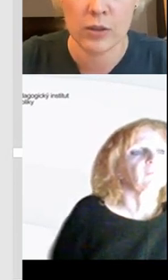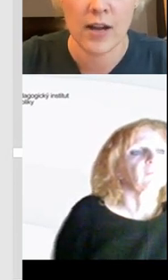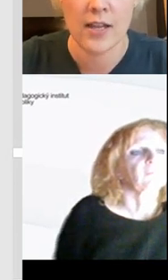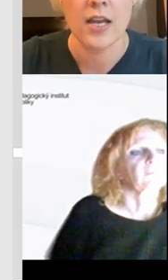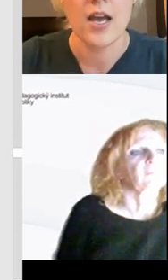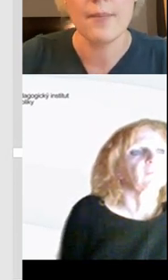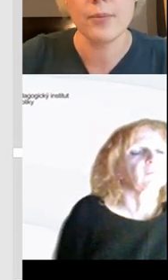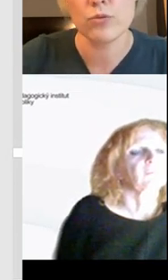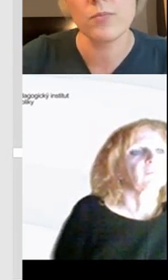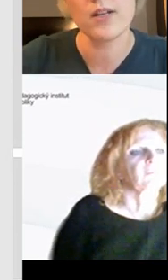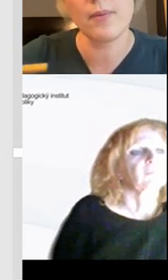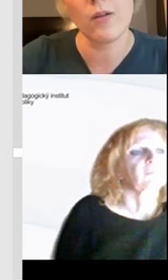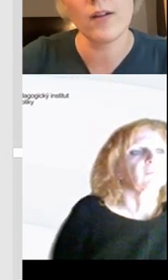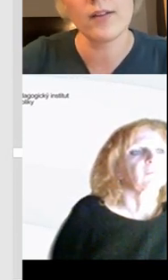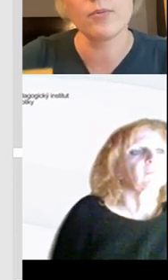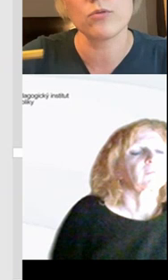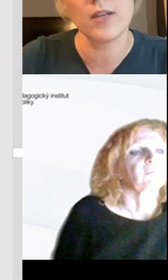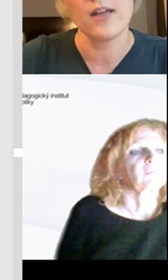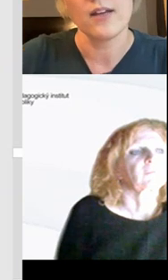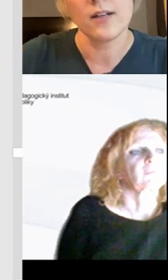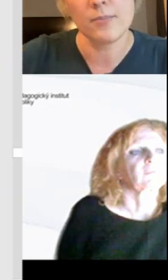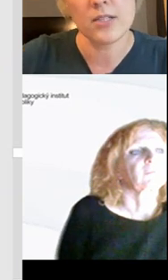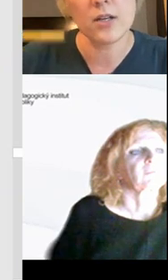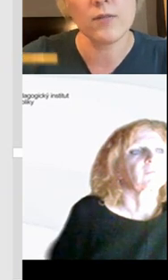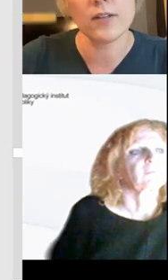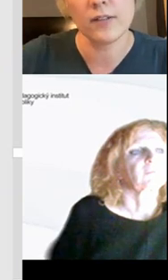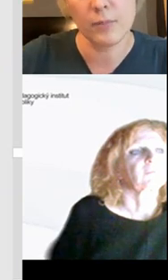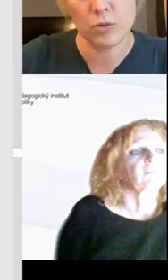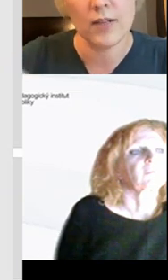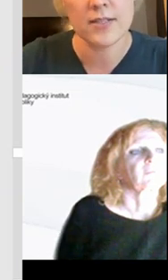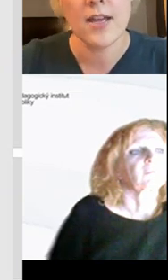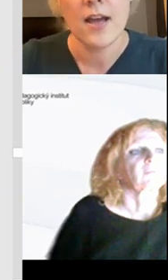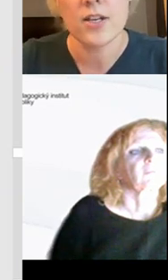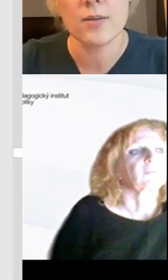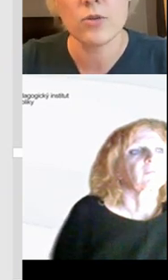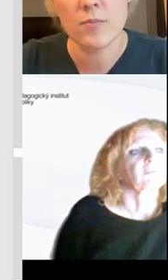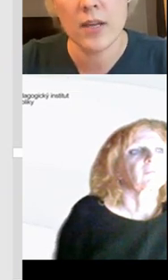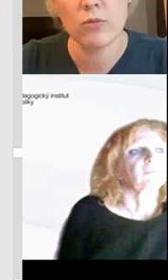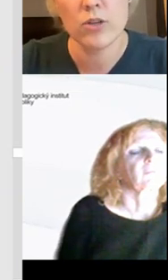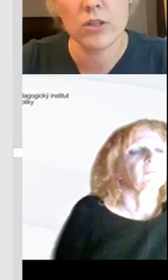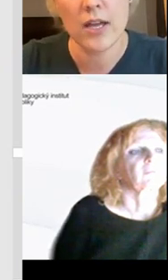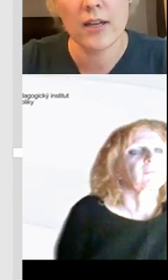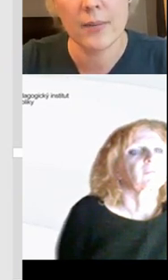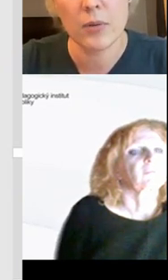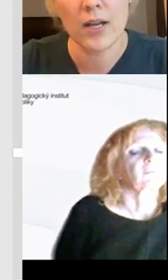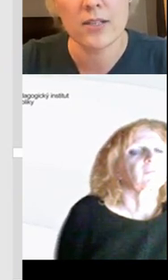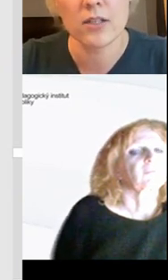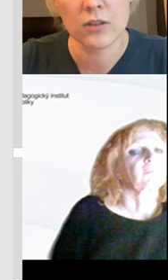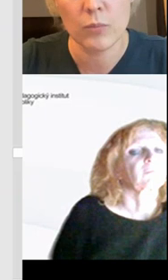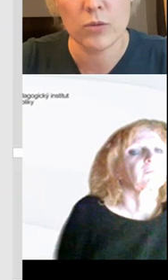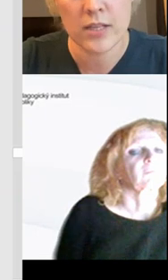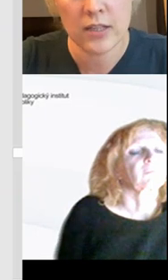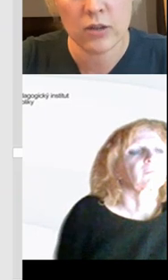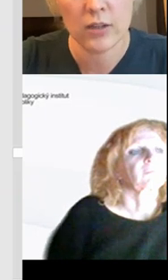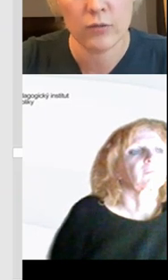zapamatování a postupně nabalovat a postupně přeskakovat, posouvat se, až samozřejmě důležité je pro